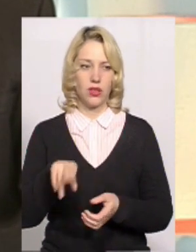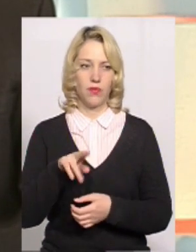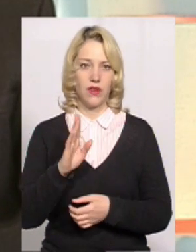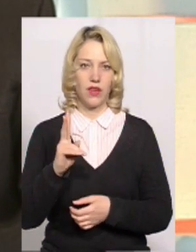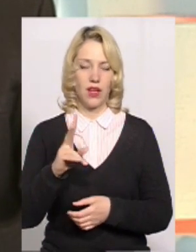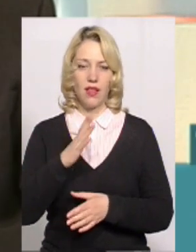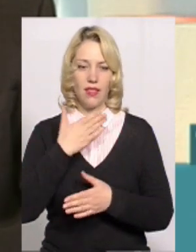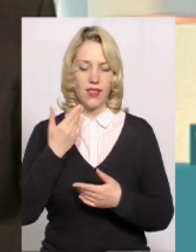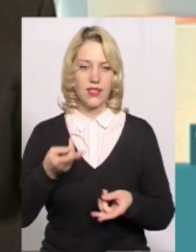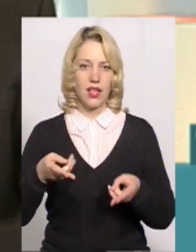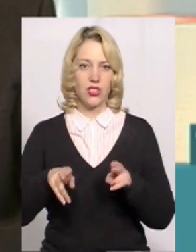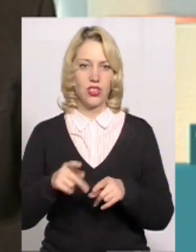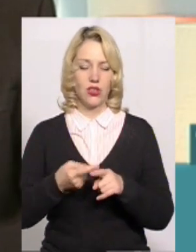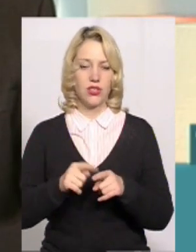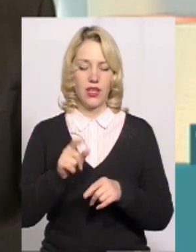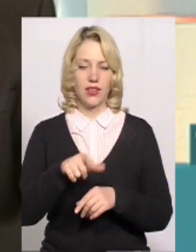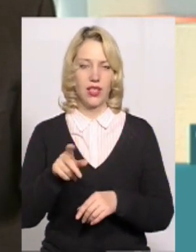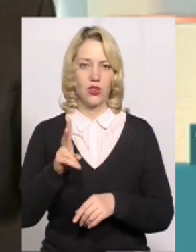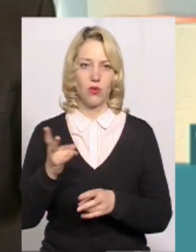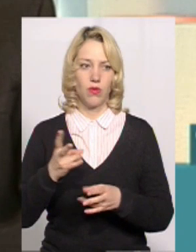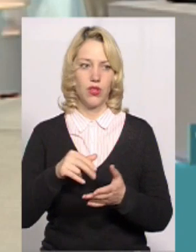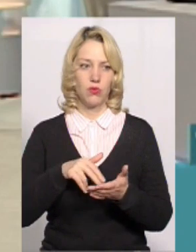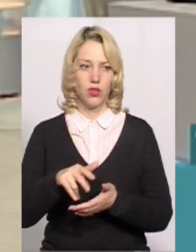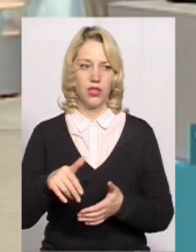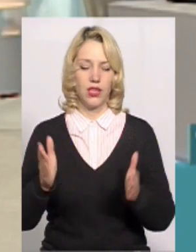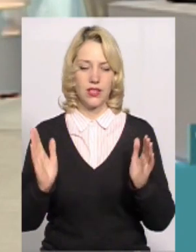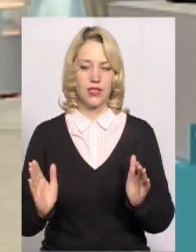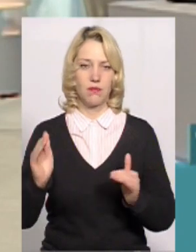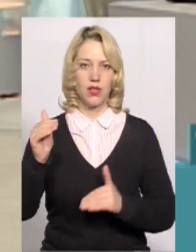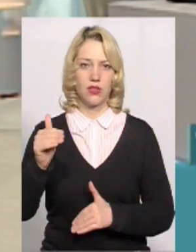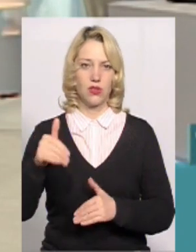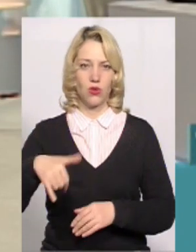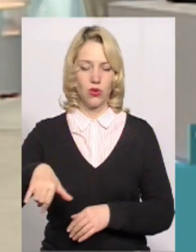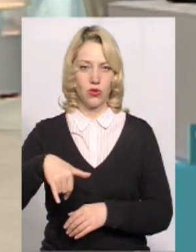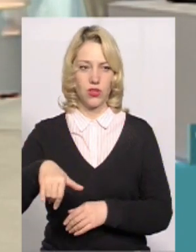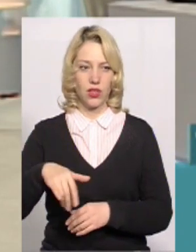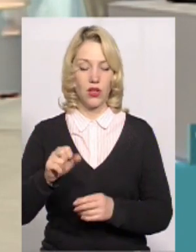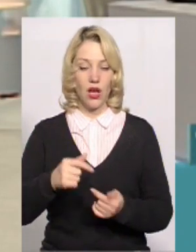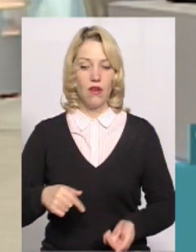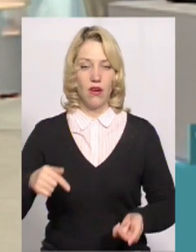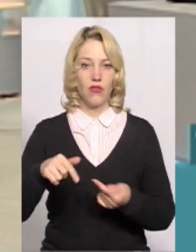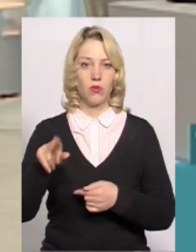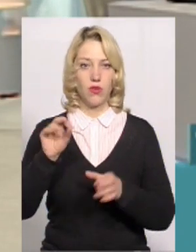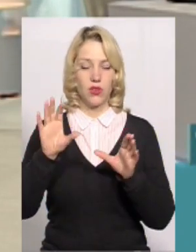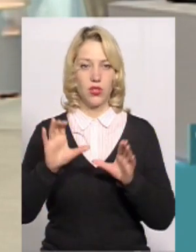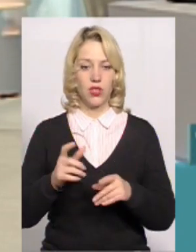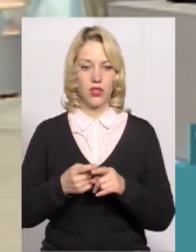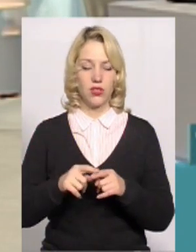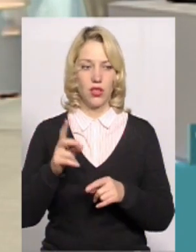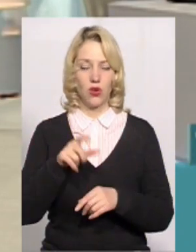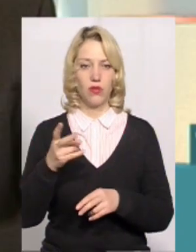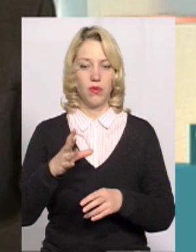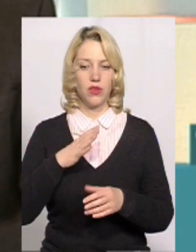І навіть не залишилося тих, хто мав йти з переносною скринькою. А відповідно до законодавства, ці люди мають бути